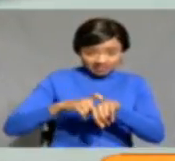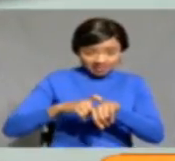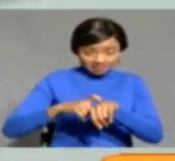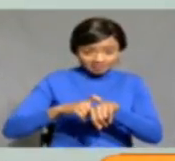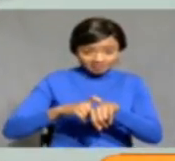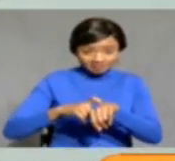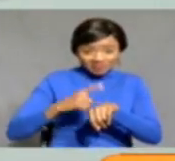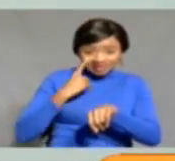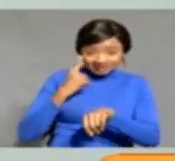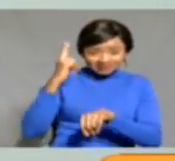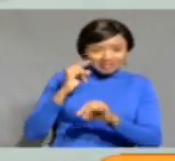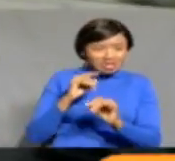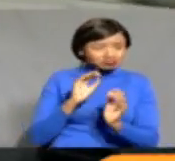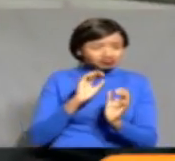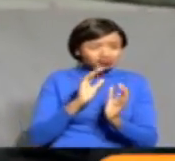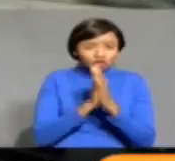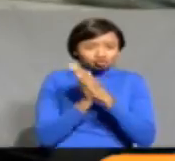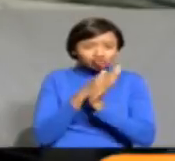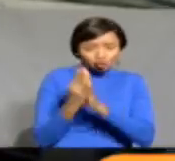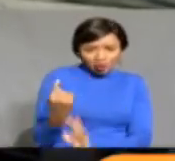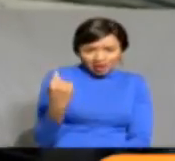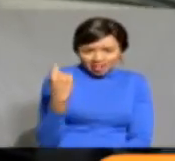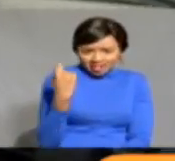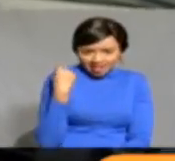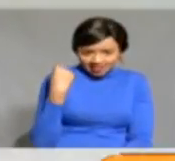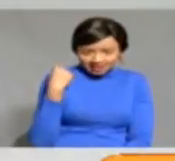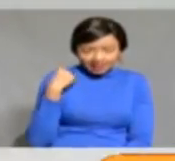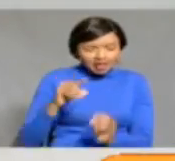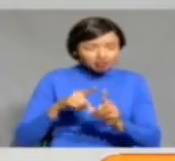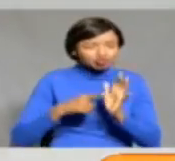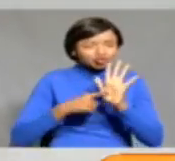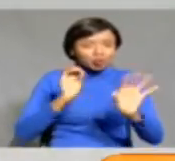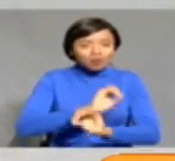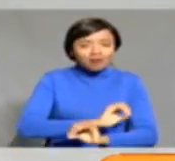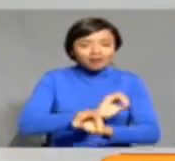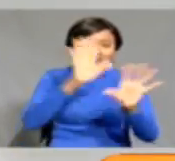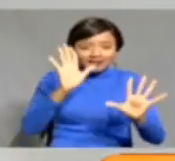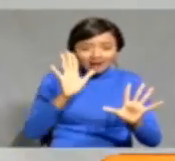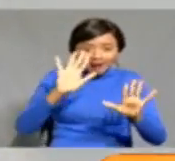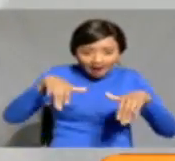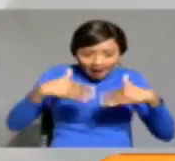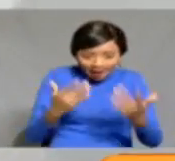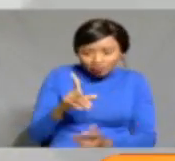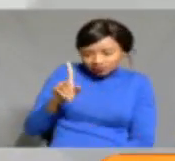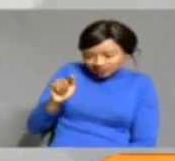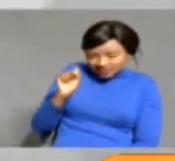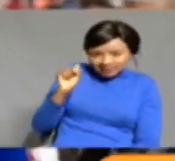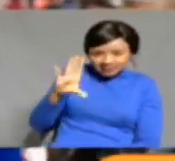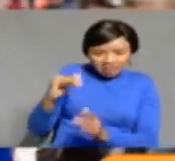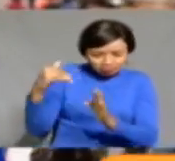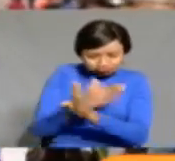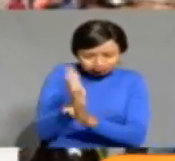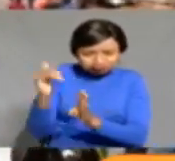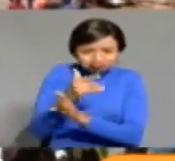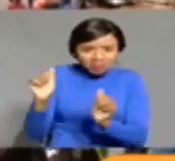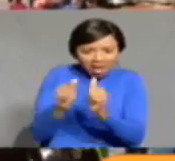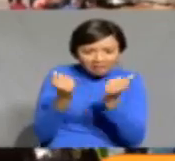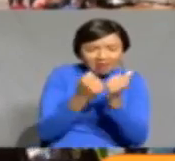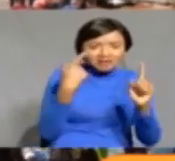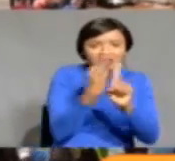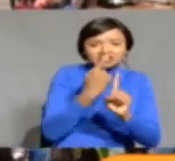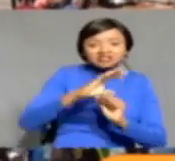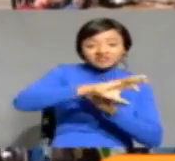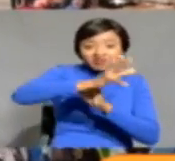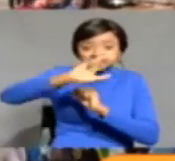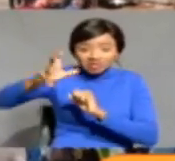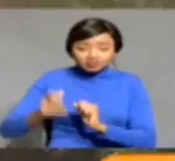Tarifa malumu iliwe angaziwa na runinga ya citizen imethirisha wazi utapeli na ujambazi unawendesho katika semu mbalimbali nchili.